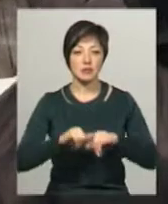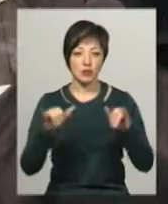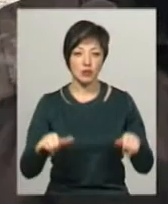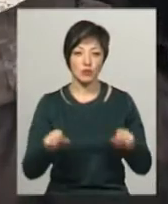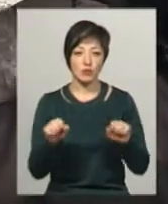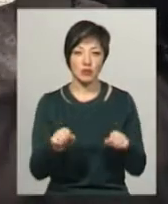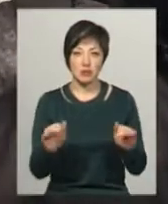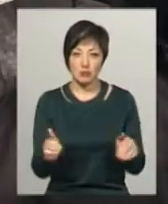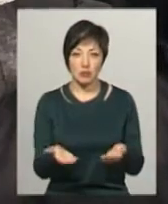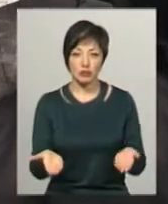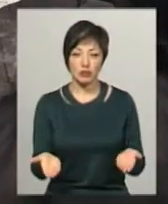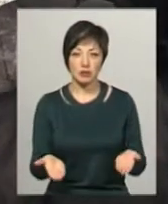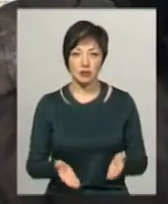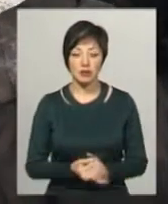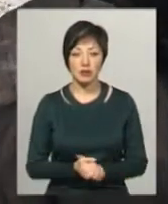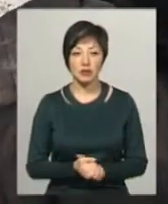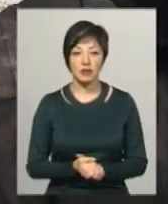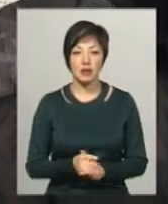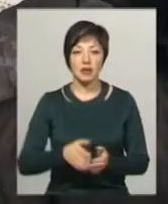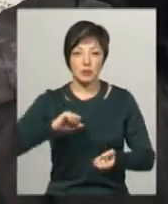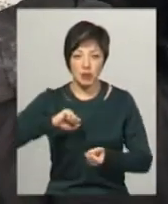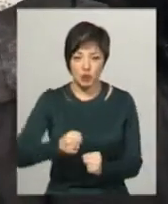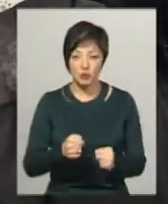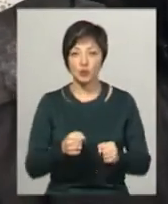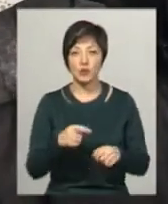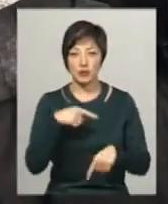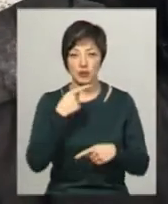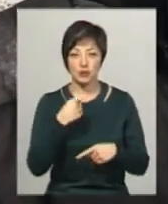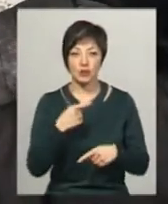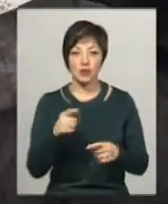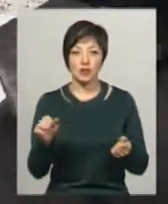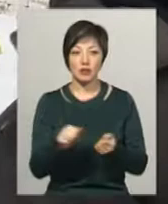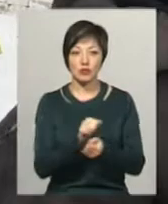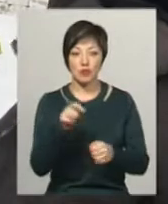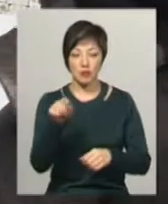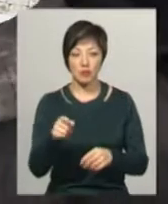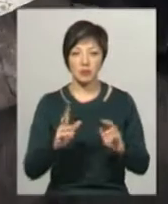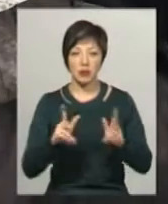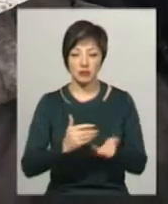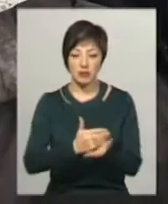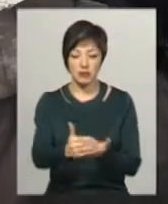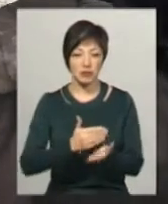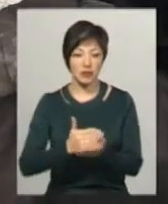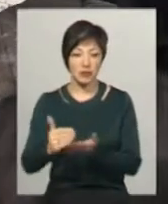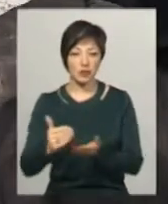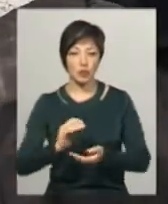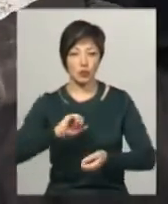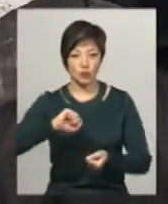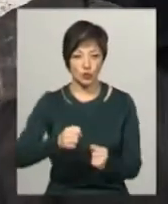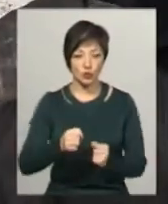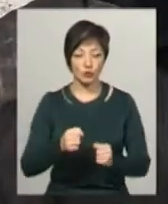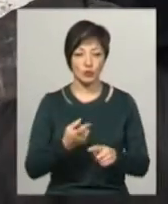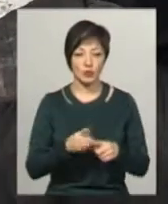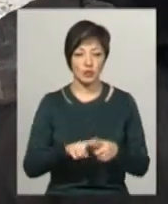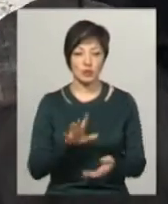воно ж не обменшиться. Воно талується, пресується, як то кажуть, нас ущільний трактор такий, який ущільнює його.